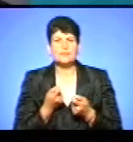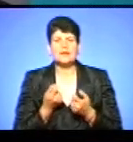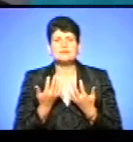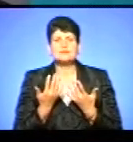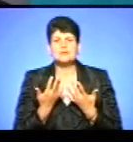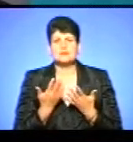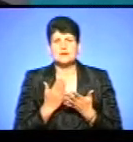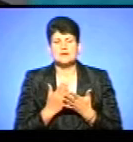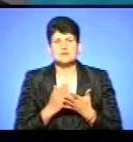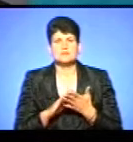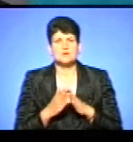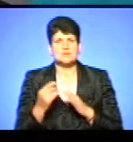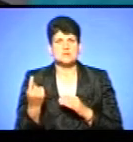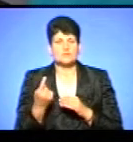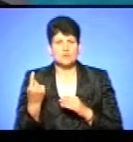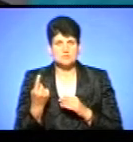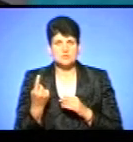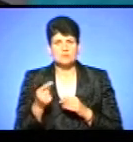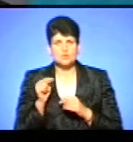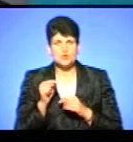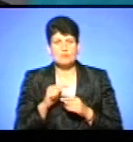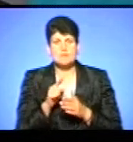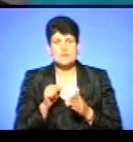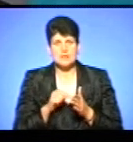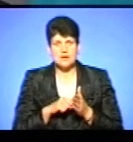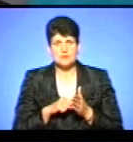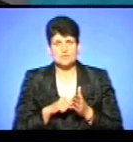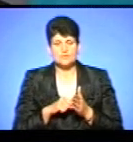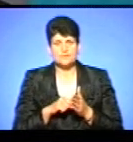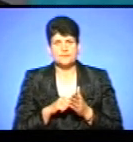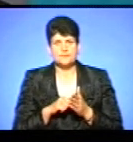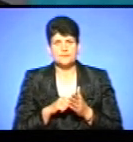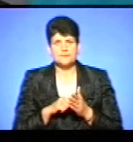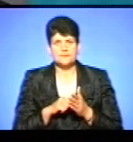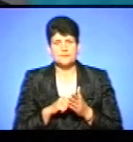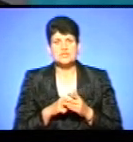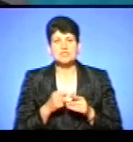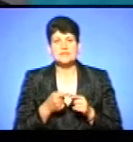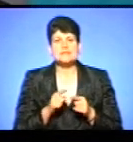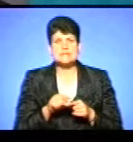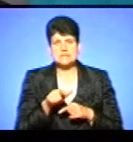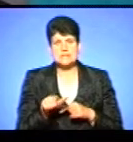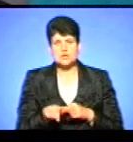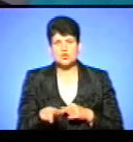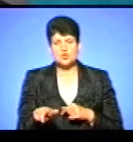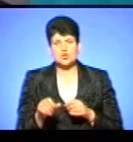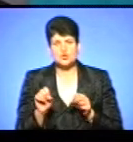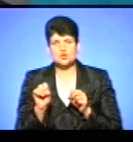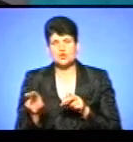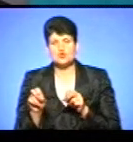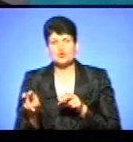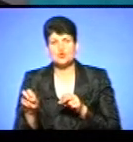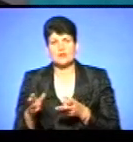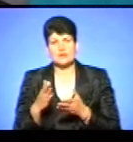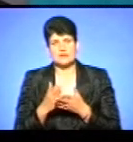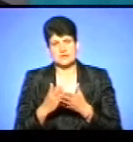якою є ситуація в області зараз, по тому питанню, оку ми говоримо, саме через оці стоки, які йдуть з септиків, так